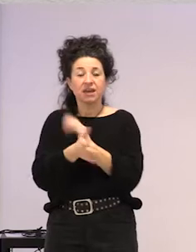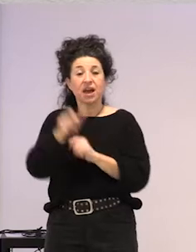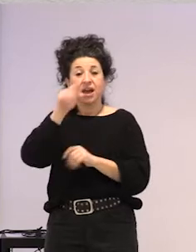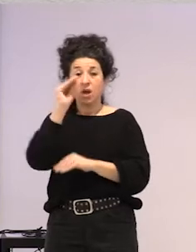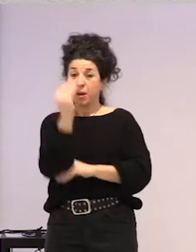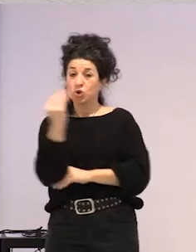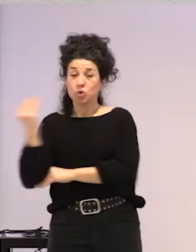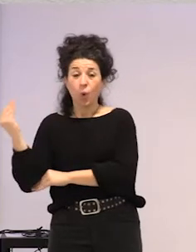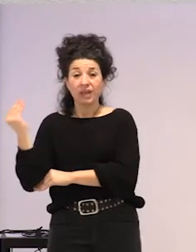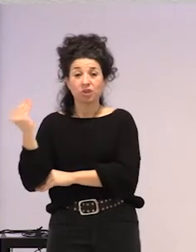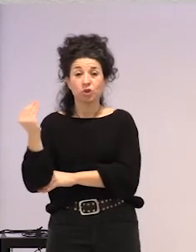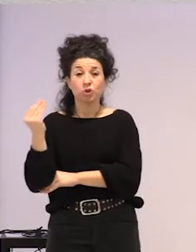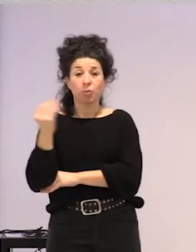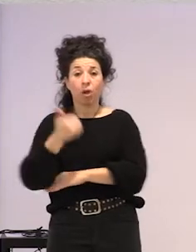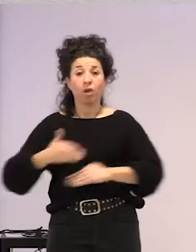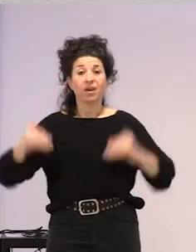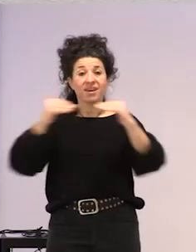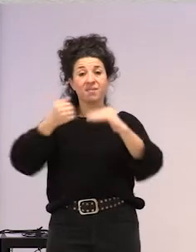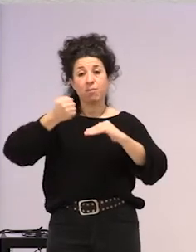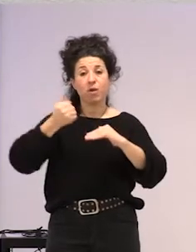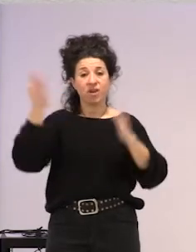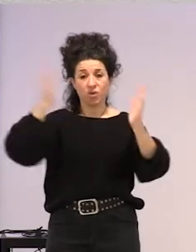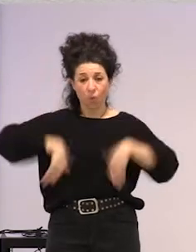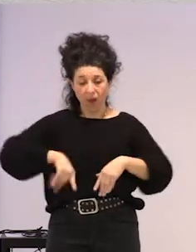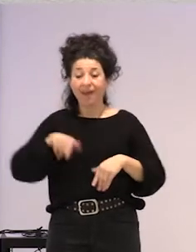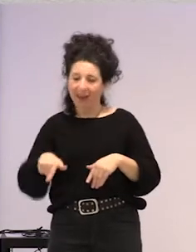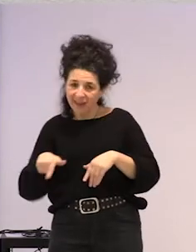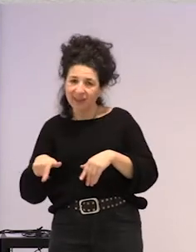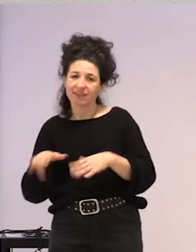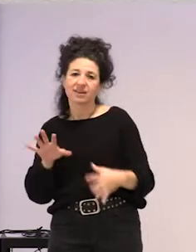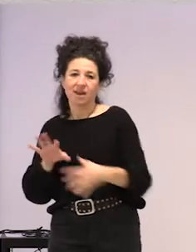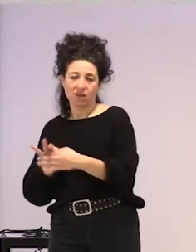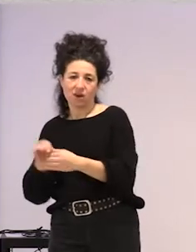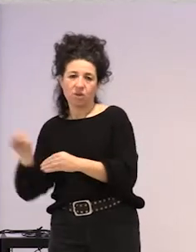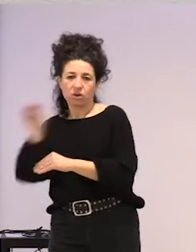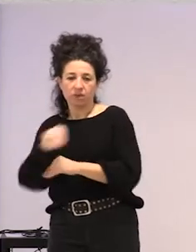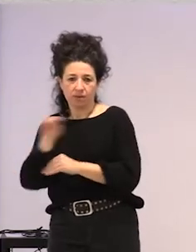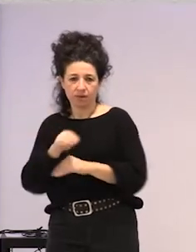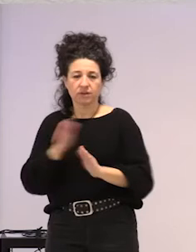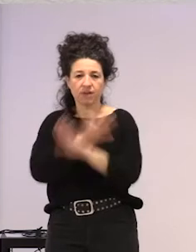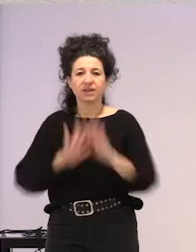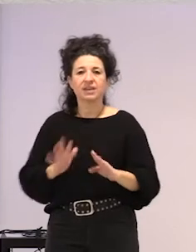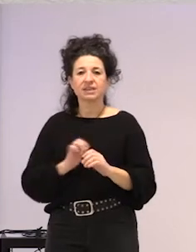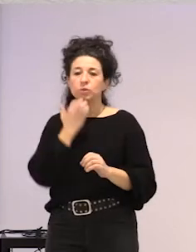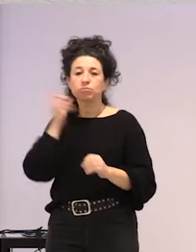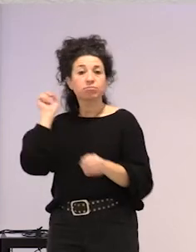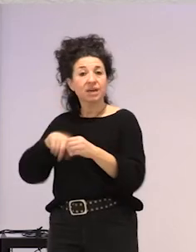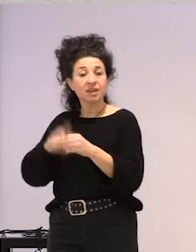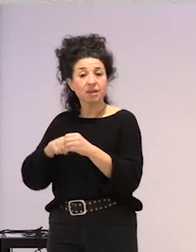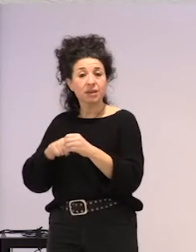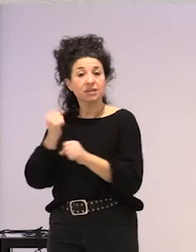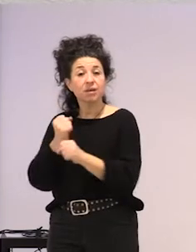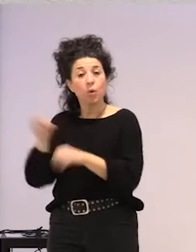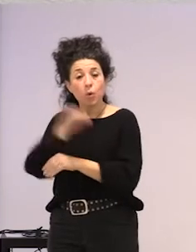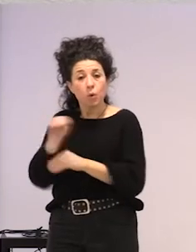zujetuek, beteko egituzte batez ere zaintza lanak, ez? zaintza lanetan, implikatzeak, botere galera badakar. eta,